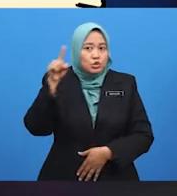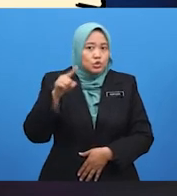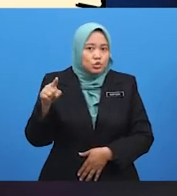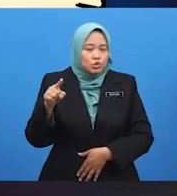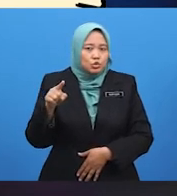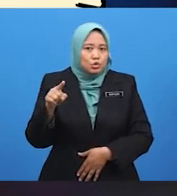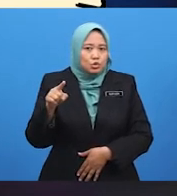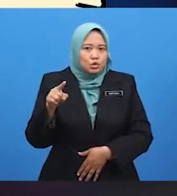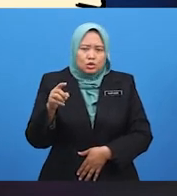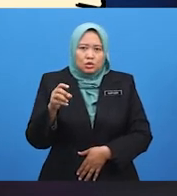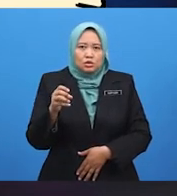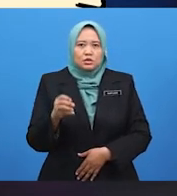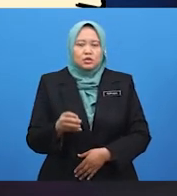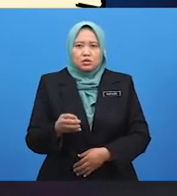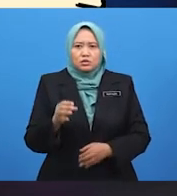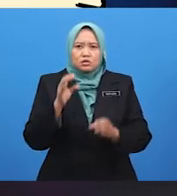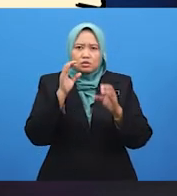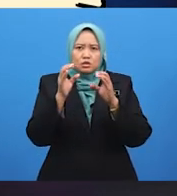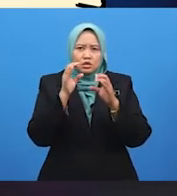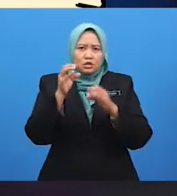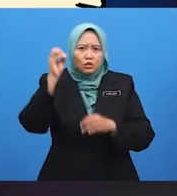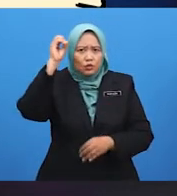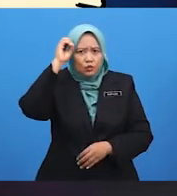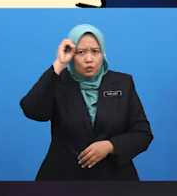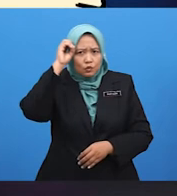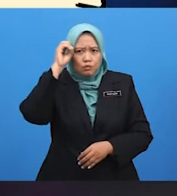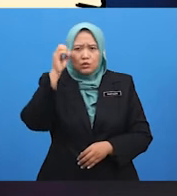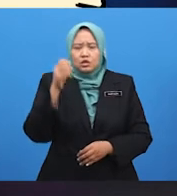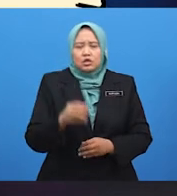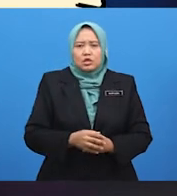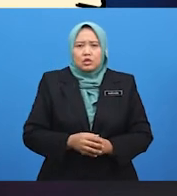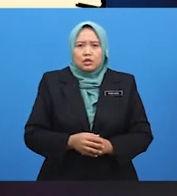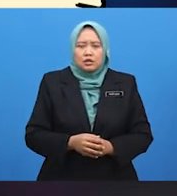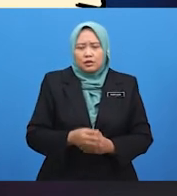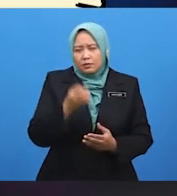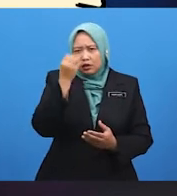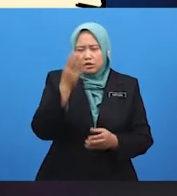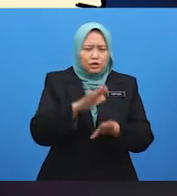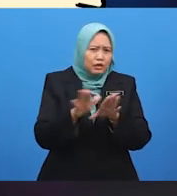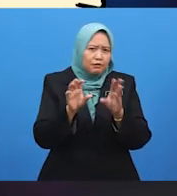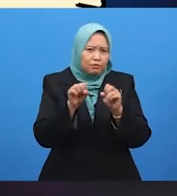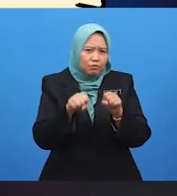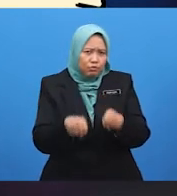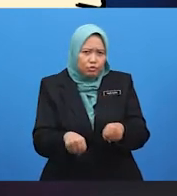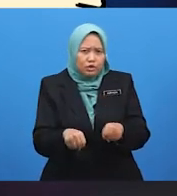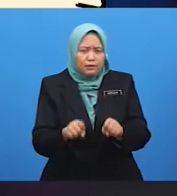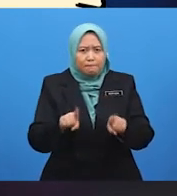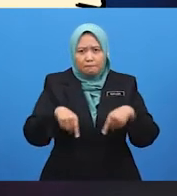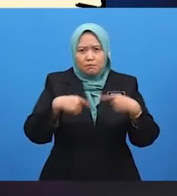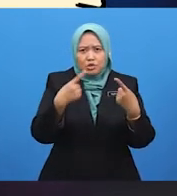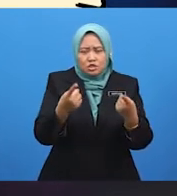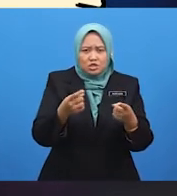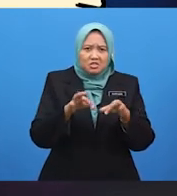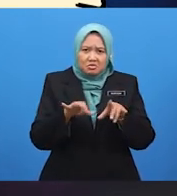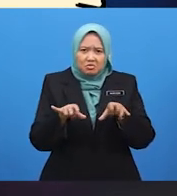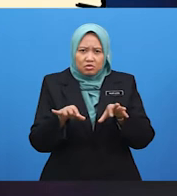Omar yang telah melepak dalam kefei cyber tanpa pengetahuan ibu. Omar telah mengugut Zul